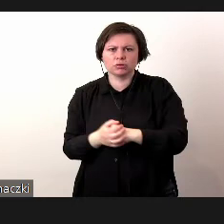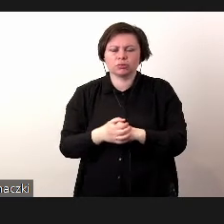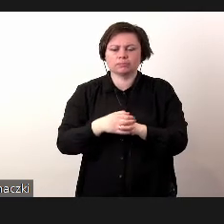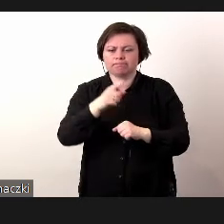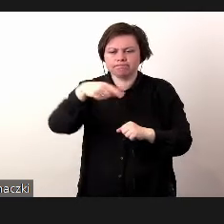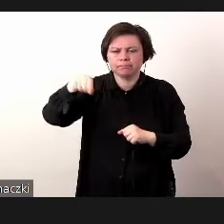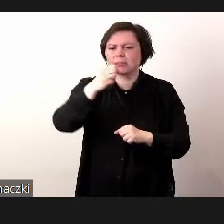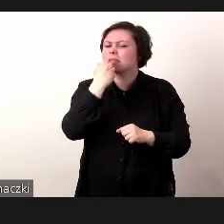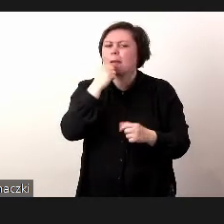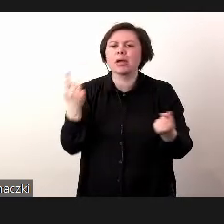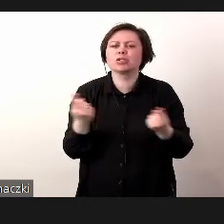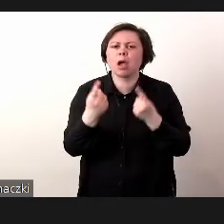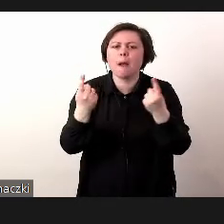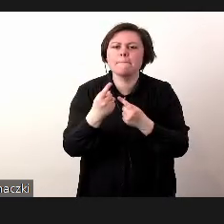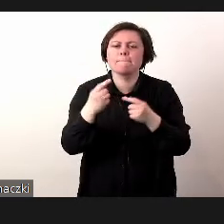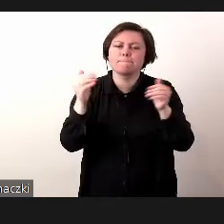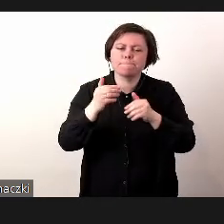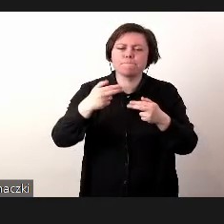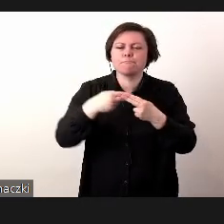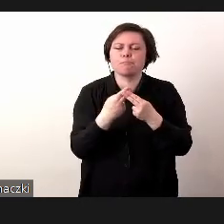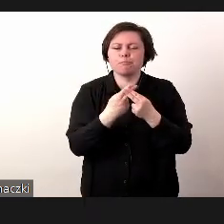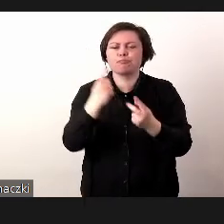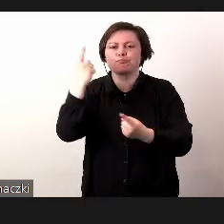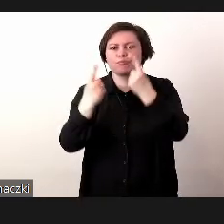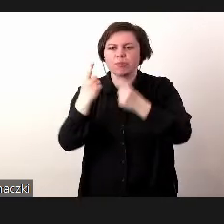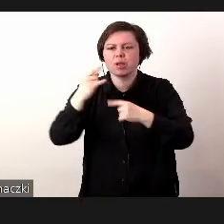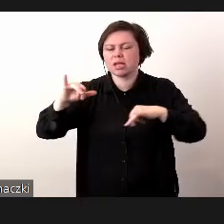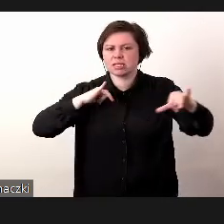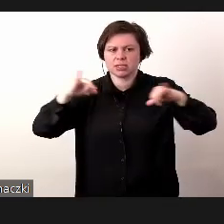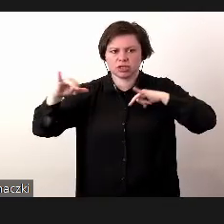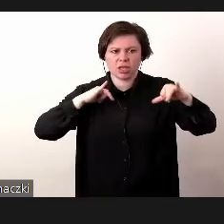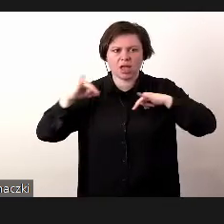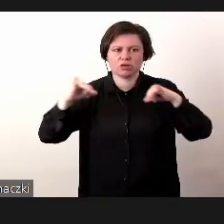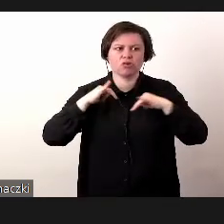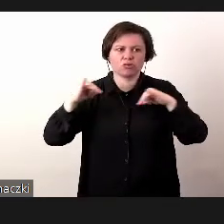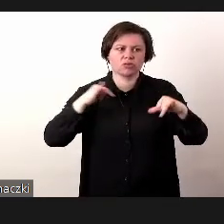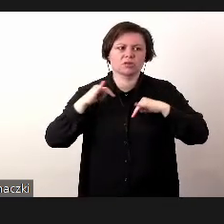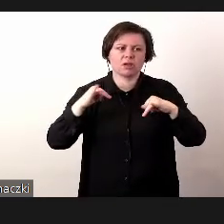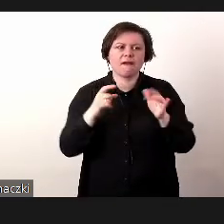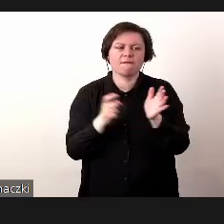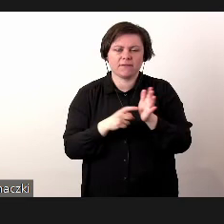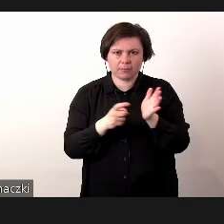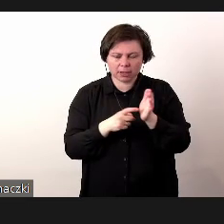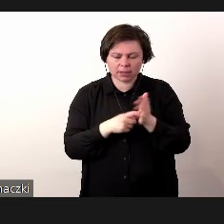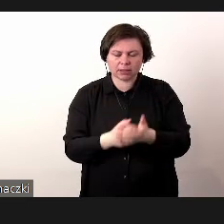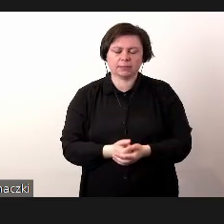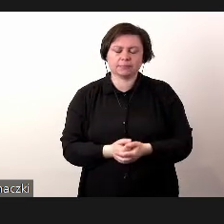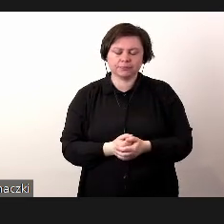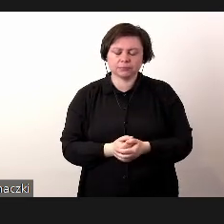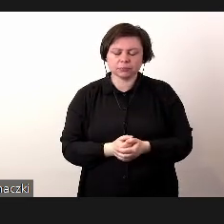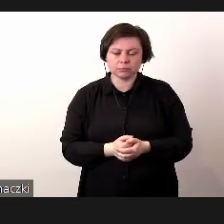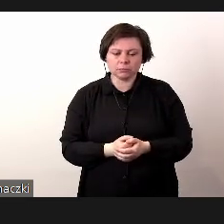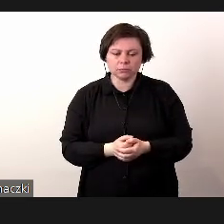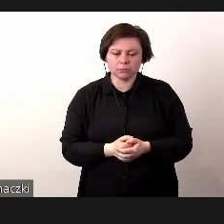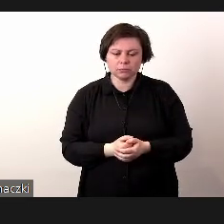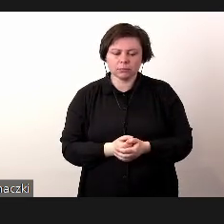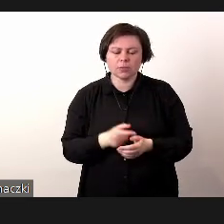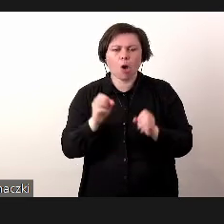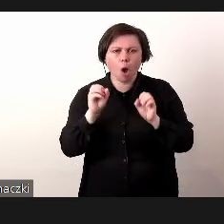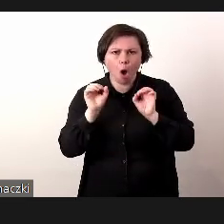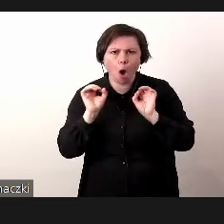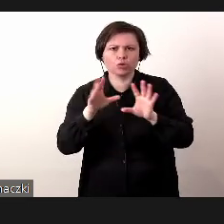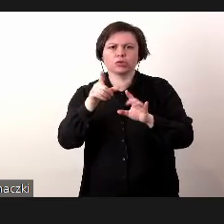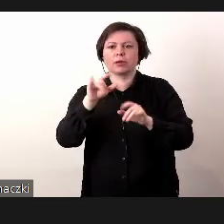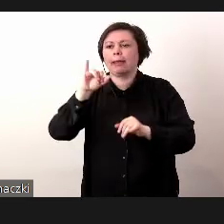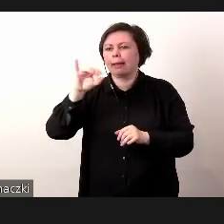to są to najpopularniejsze narzędzia w przemyśle do zarządzania wymaganiami. Oczywiście